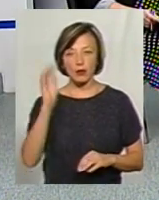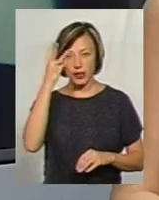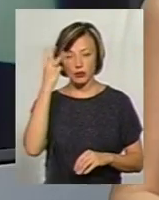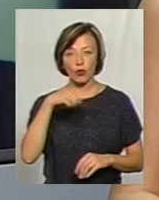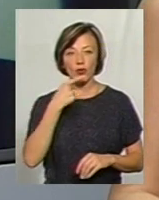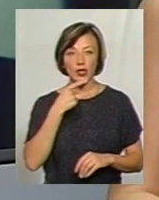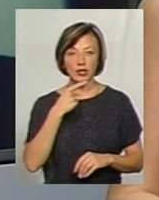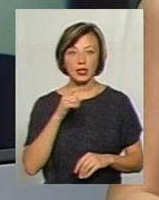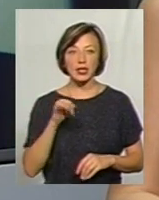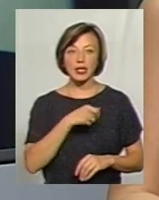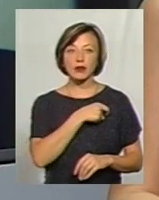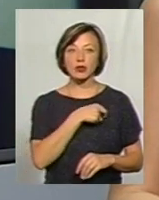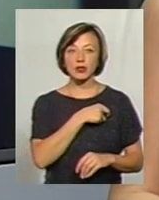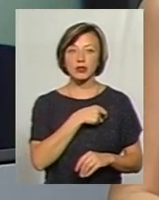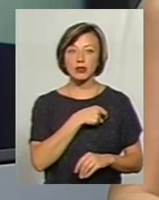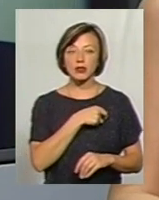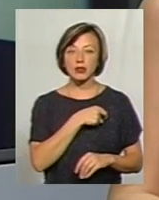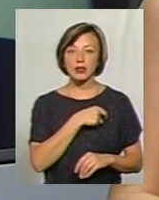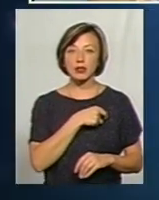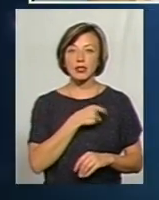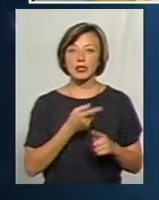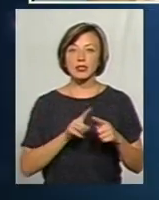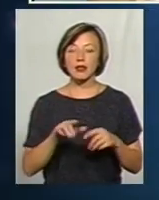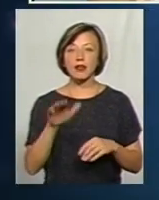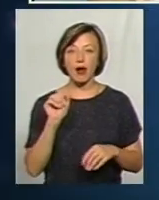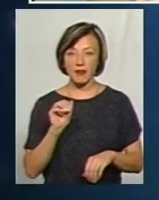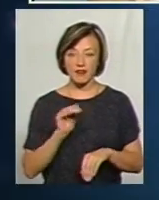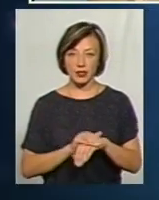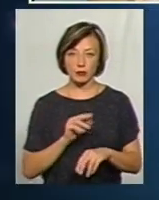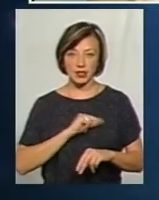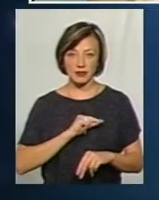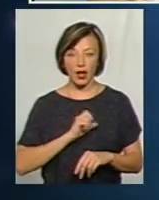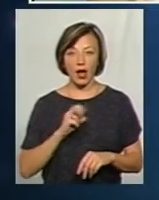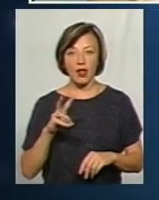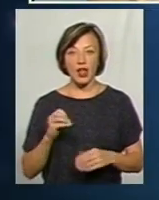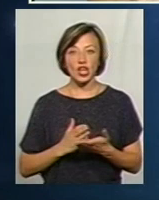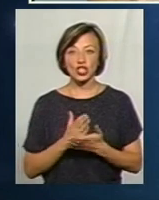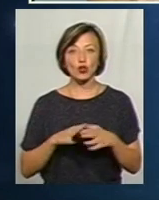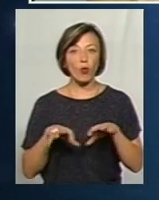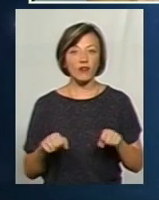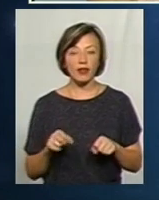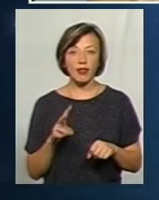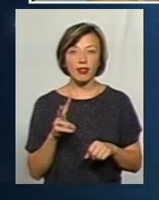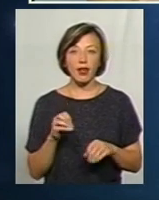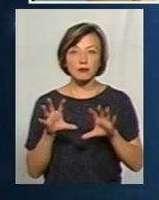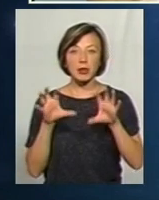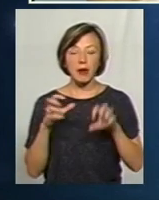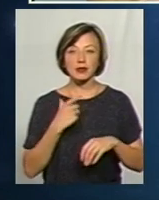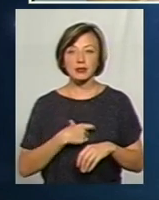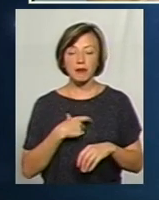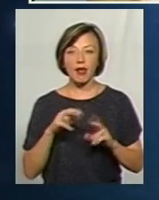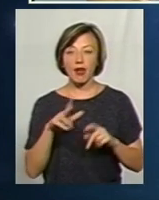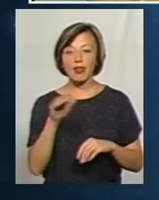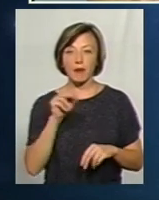говорили, що це наймані, фактично, працівники, але, на жаль, чиновники не сприймають себе як